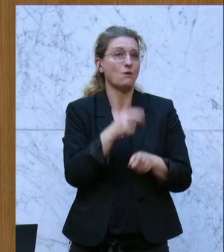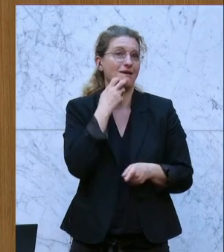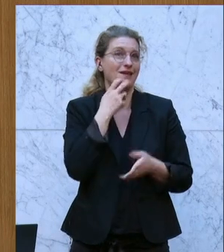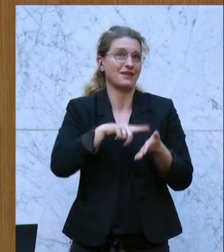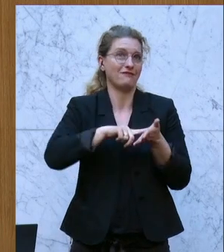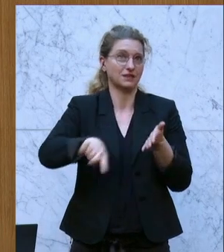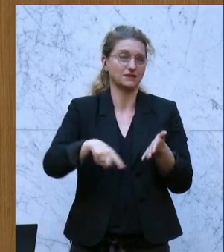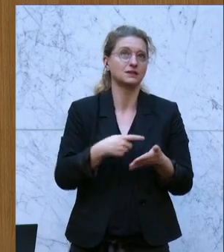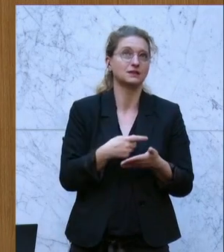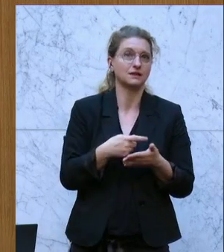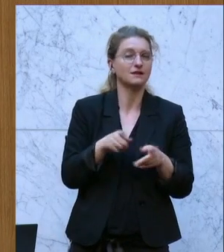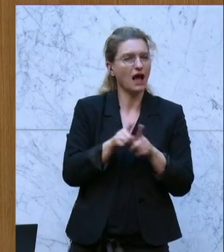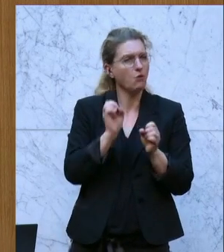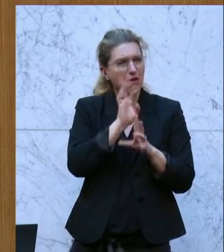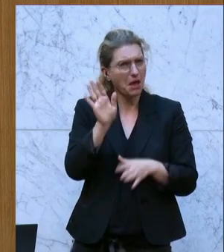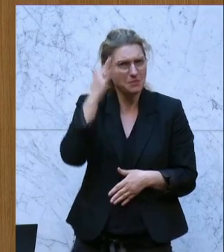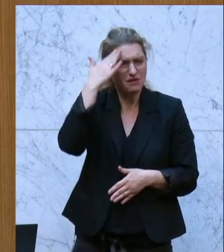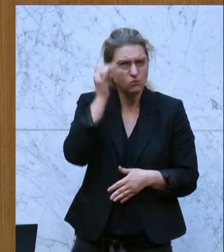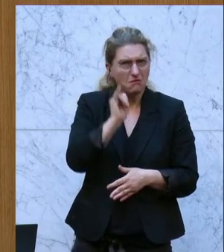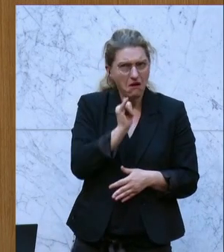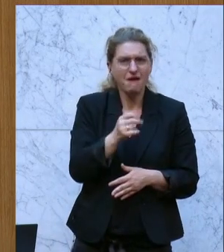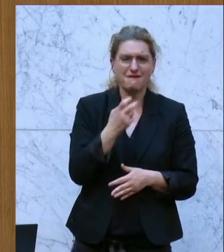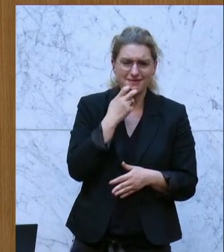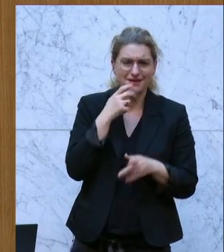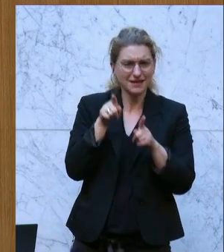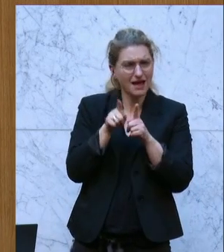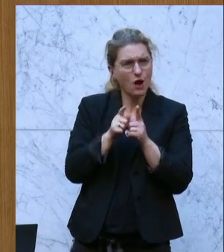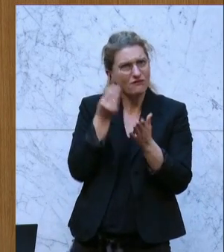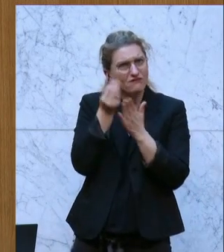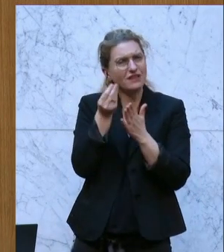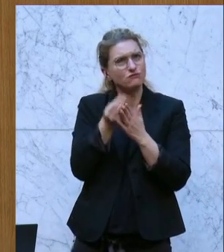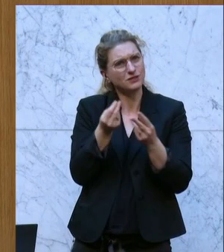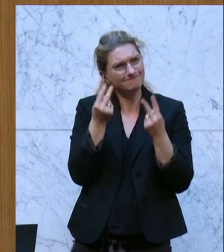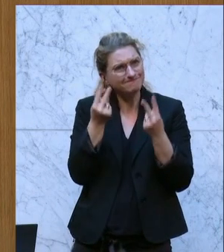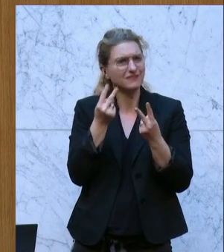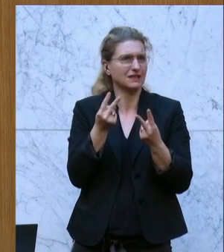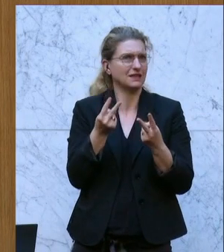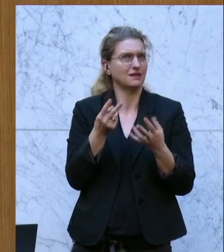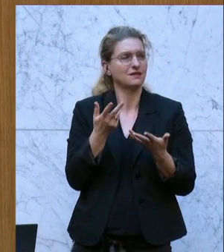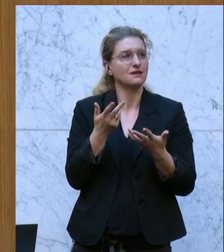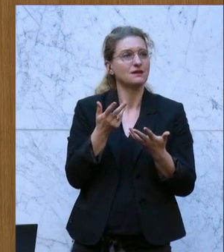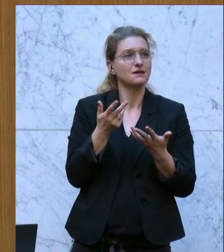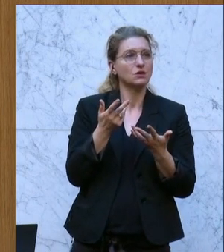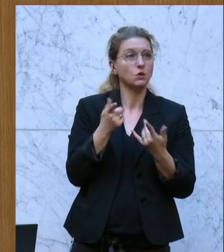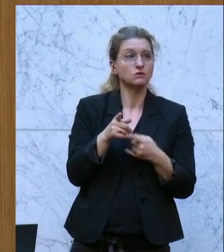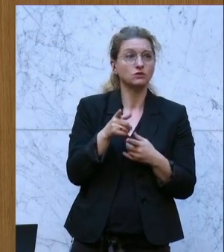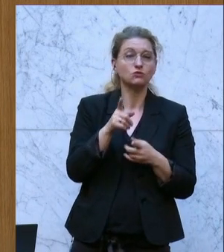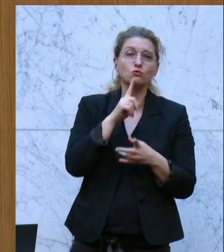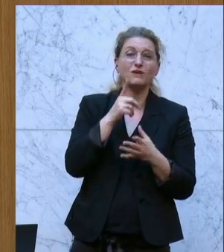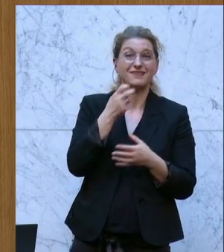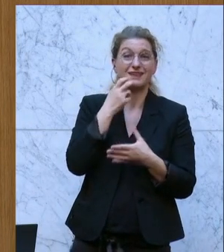verzichten, im Bewusstsein, dass Energie ein wertvolles Gut ist und dass wir nur mit weniger